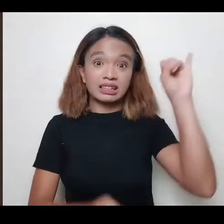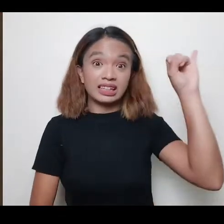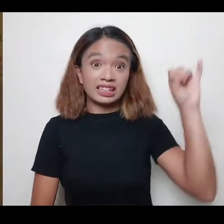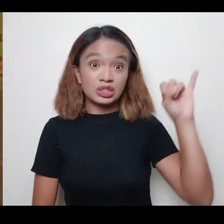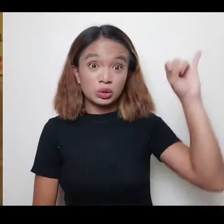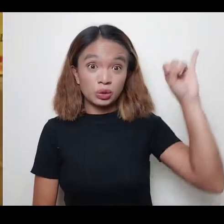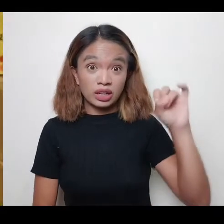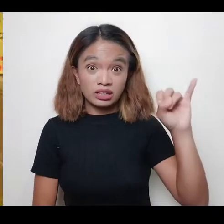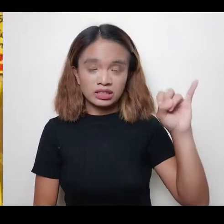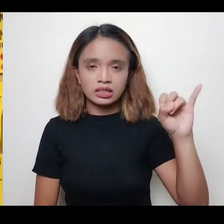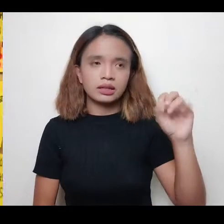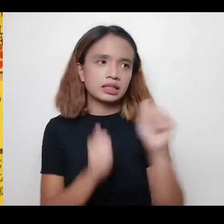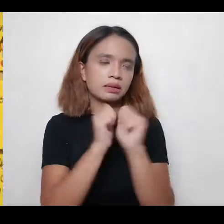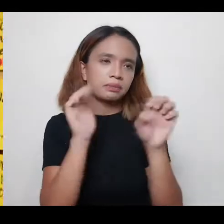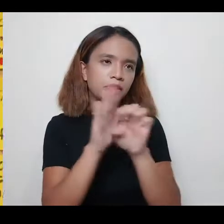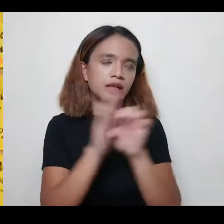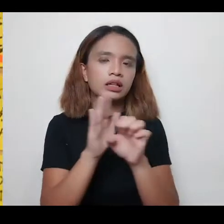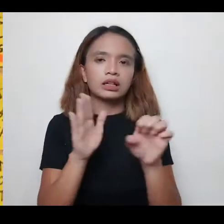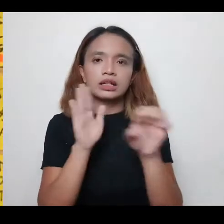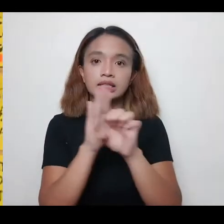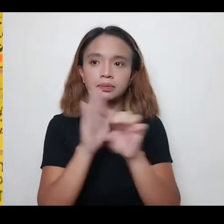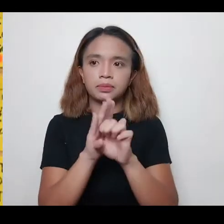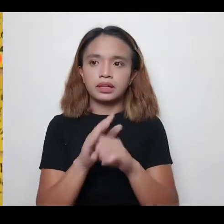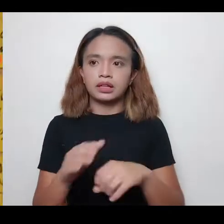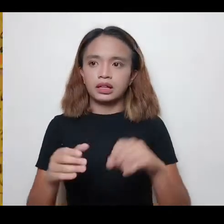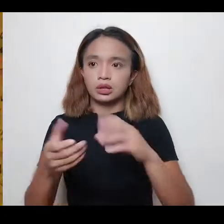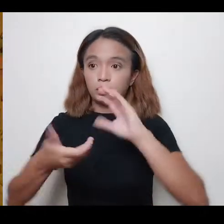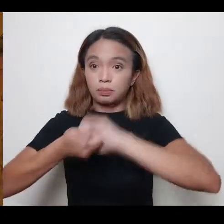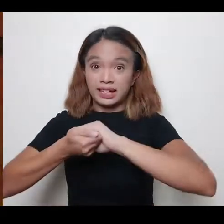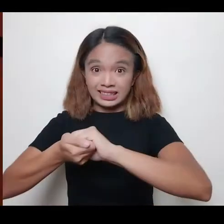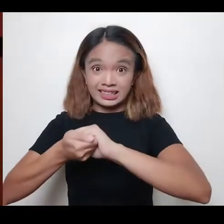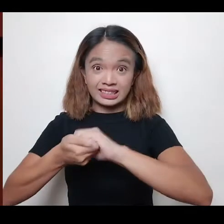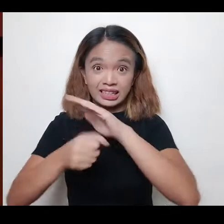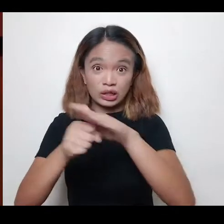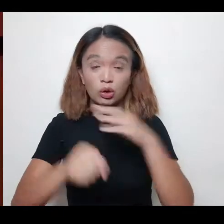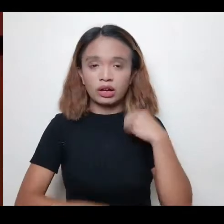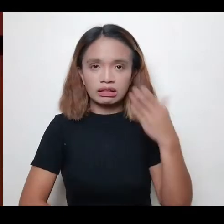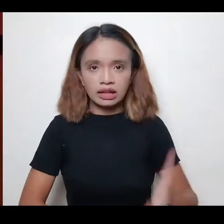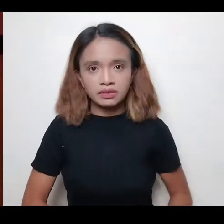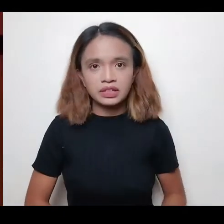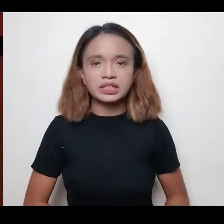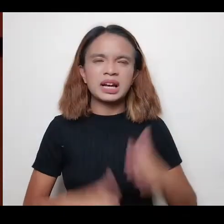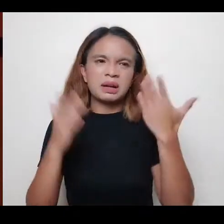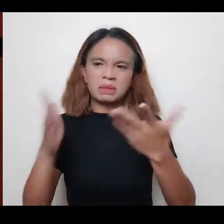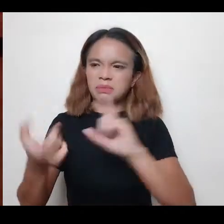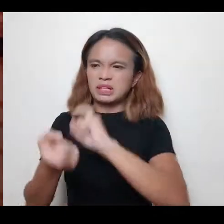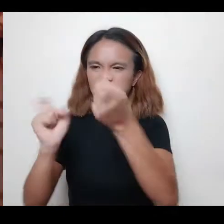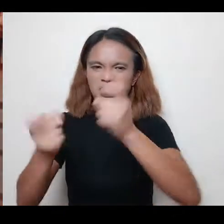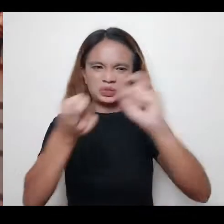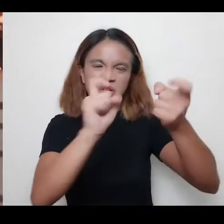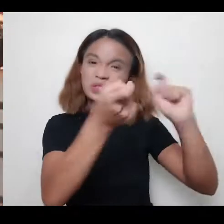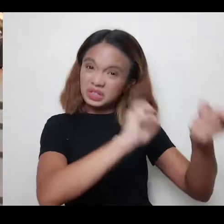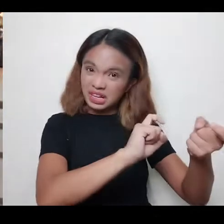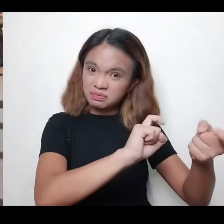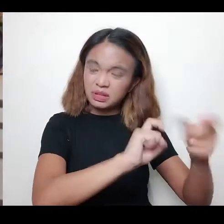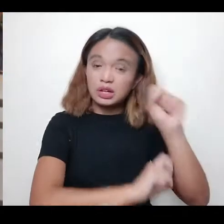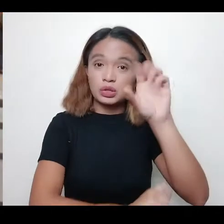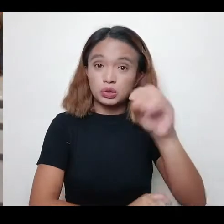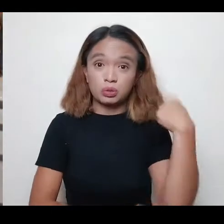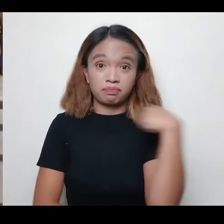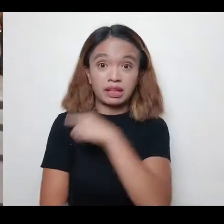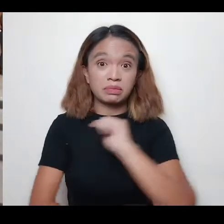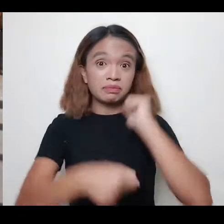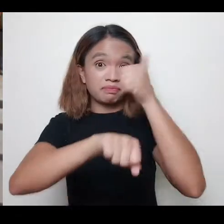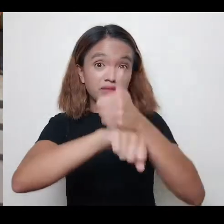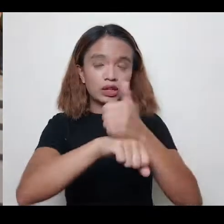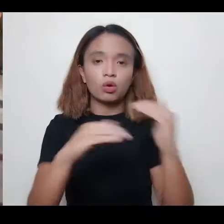insurance ngayon na magpapatuloy siya. Kasi halimbawa, yung mga kapartner natin na local officials, haharap din sa eleksyon, baka mapalitan sila. So